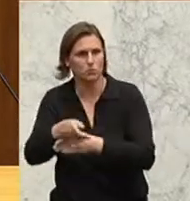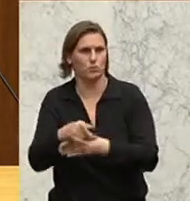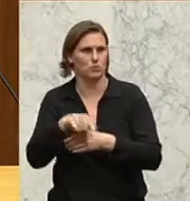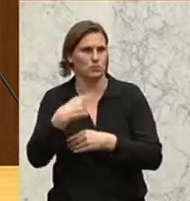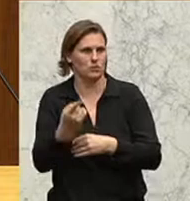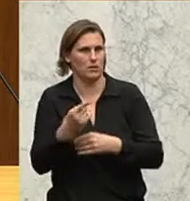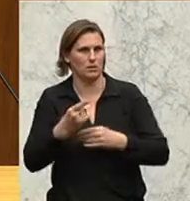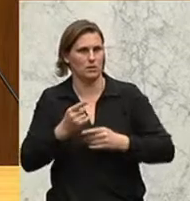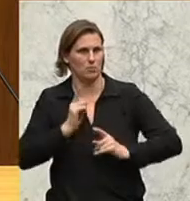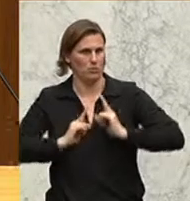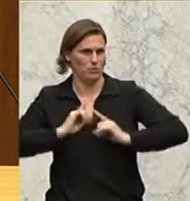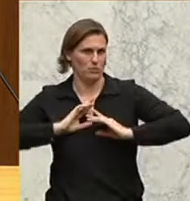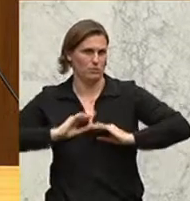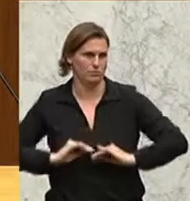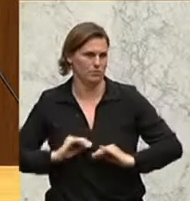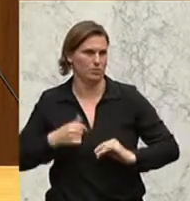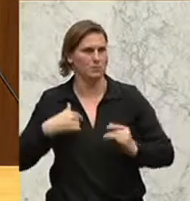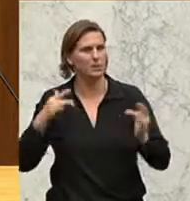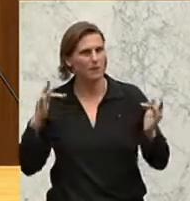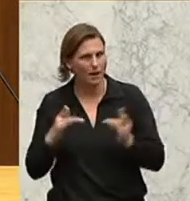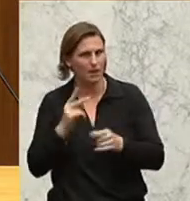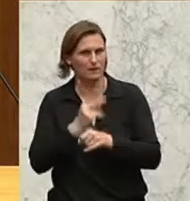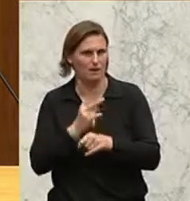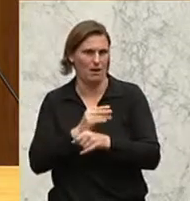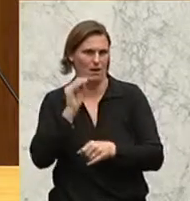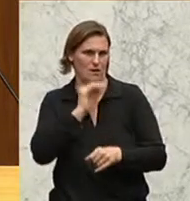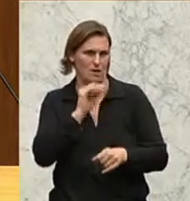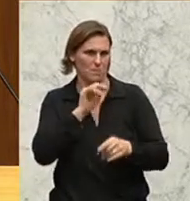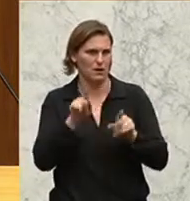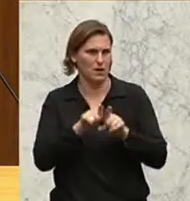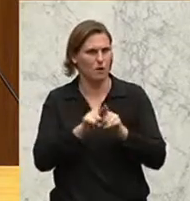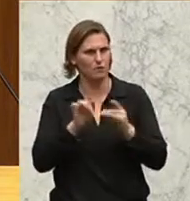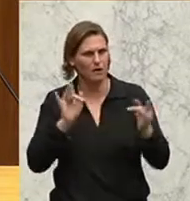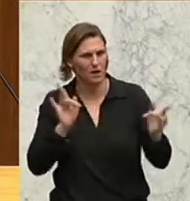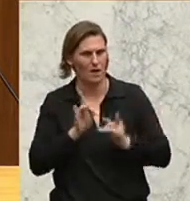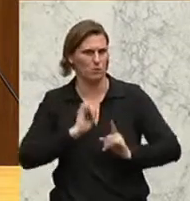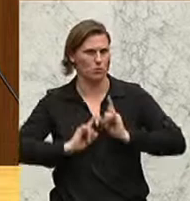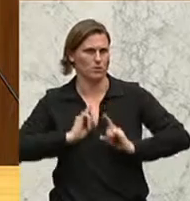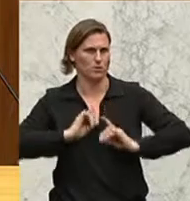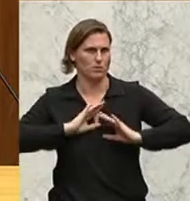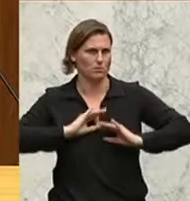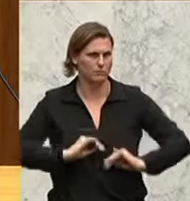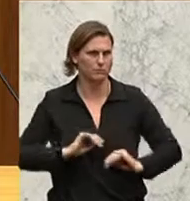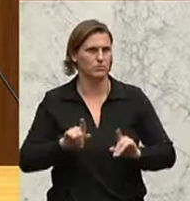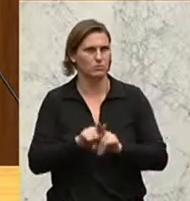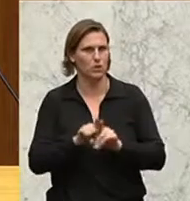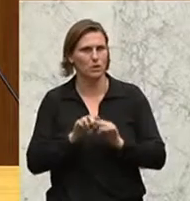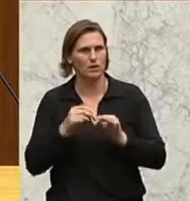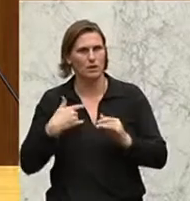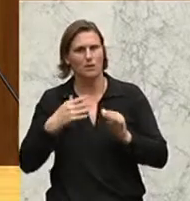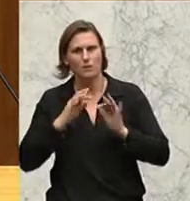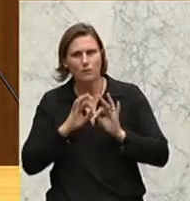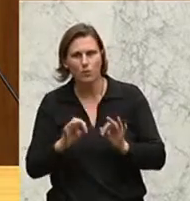wieder demotiviert. Ich bin dagegen, gegen das Krankjammern, gegen das Demotivieren. Und ich bin dafür, dass wir alle gemeinsam,